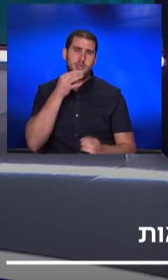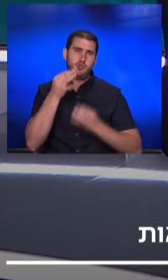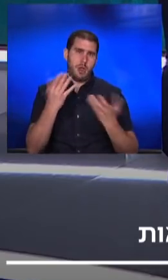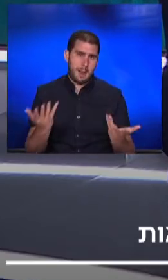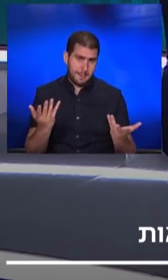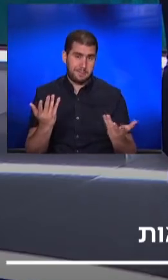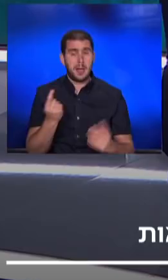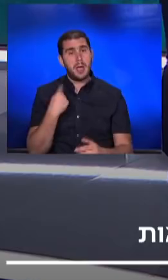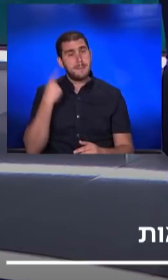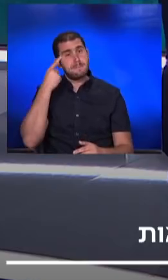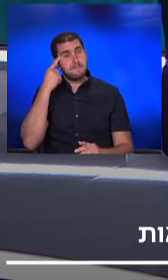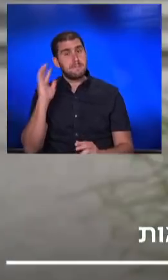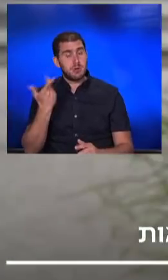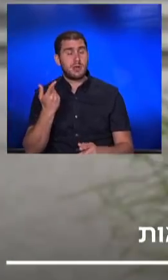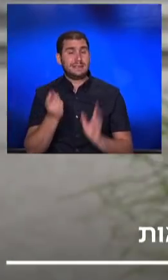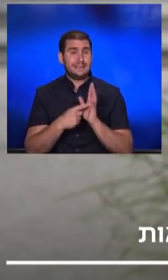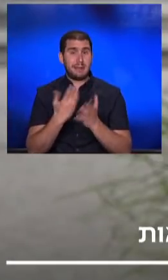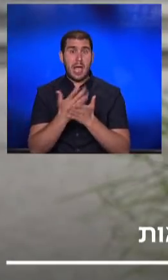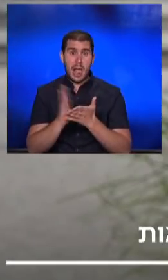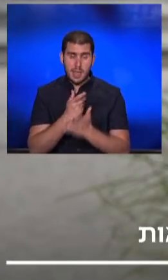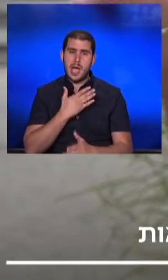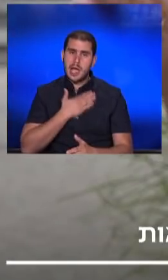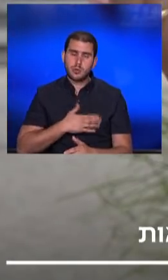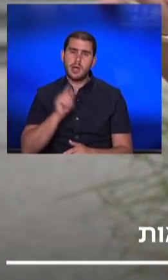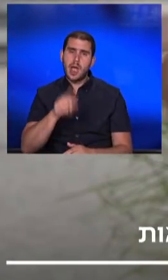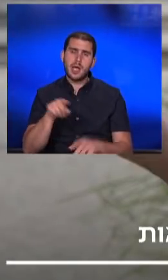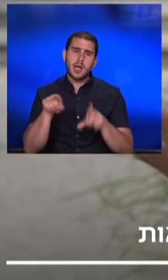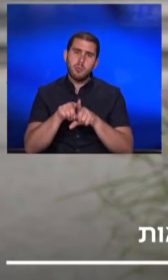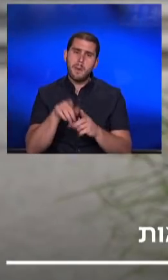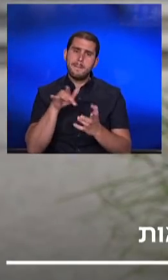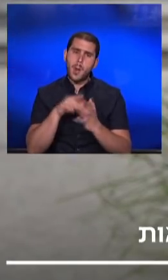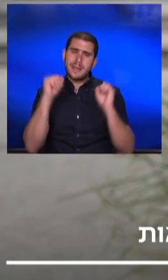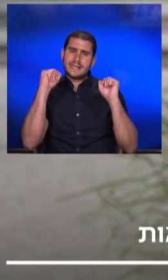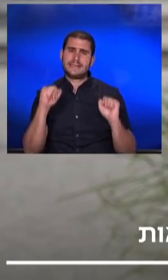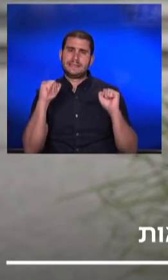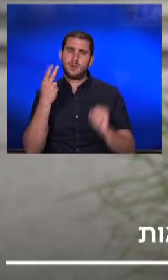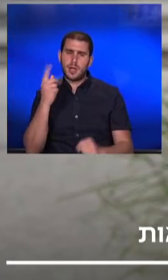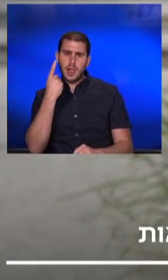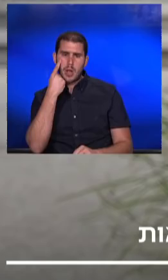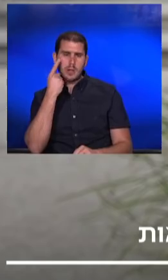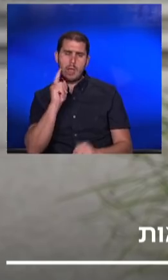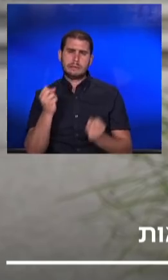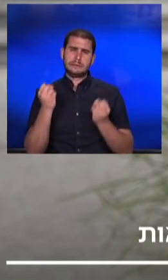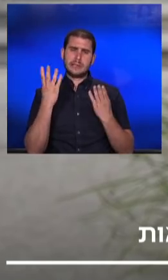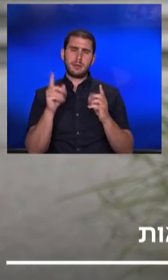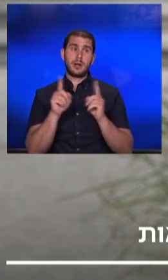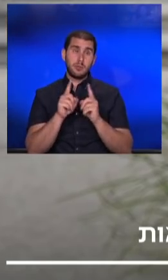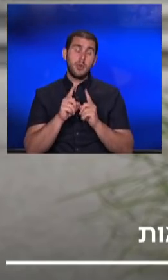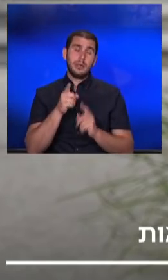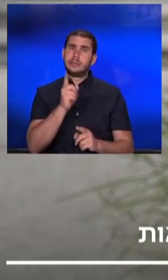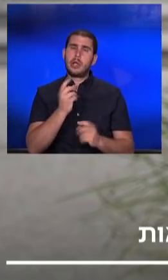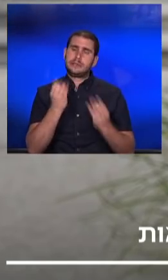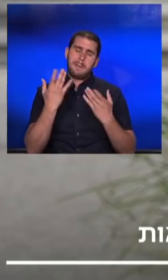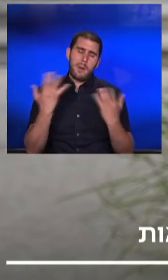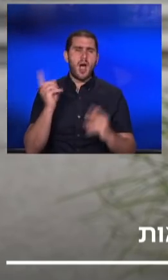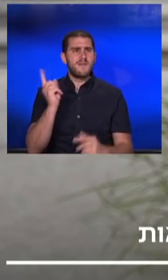משארת שמה שעומד מאחורי ההחלטה הזאת זה רצון להגיע לאיזשהו מקום יותר יציב, לראות שזה לא סתם ברור,